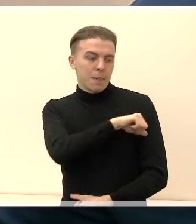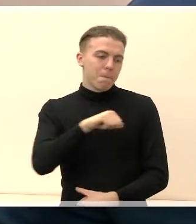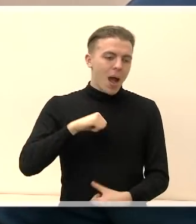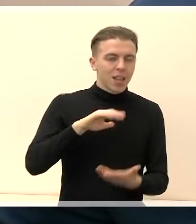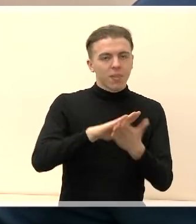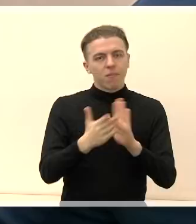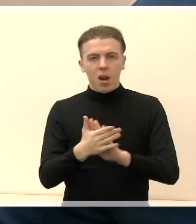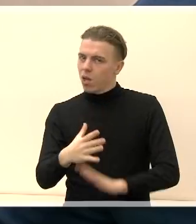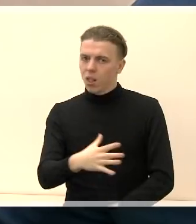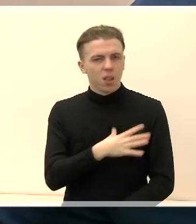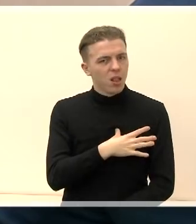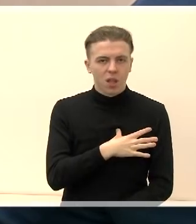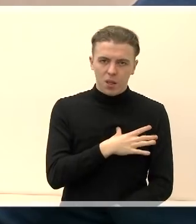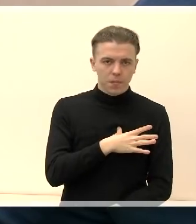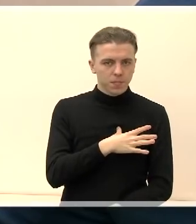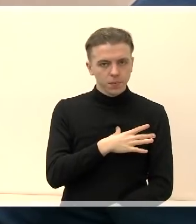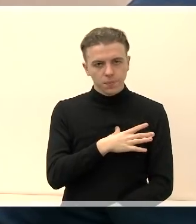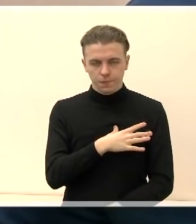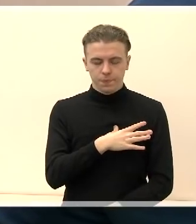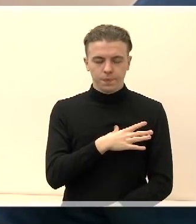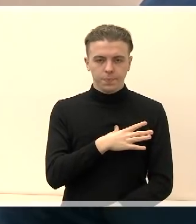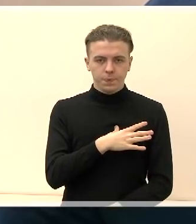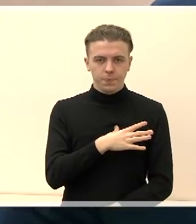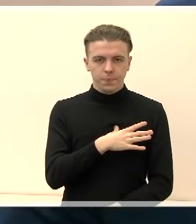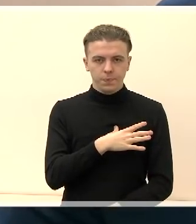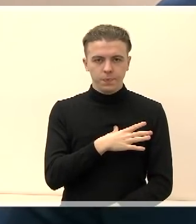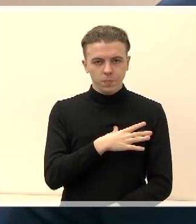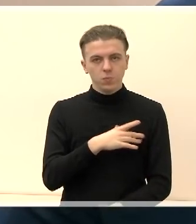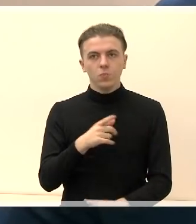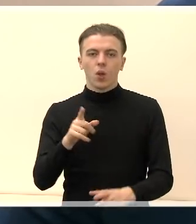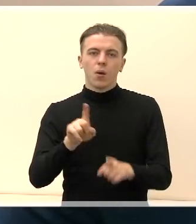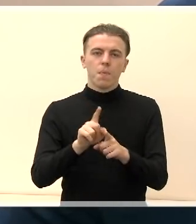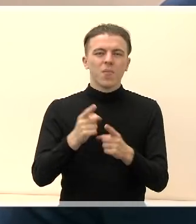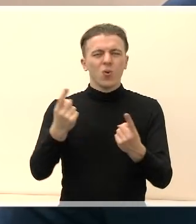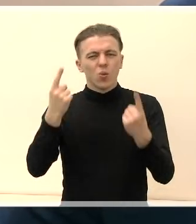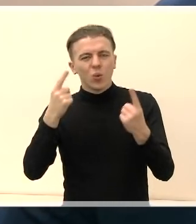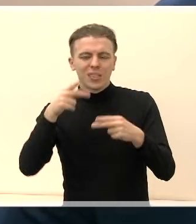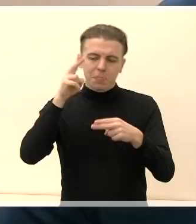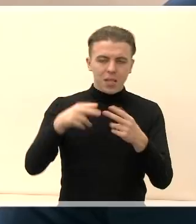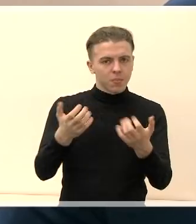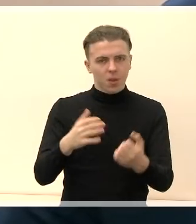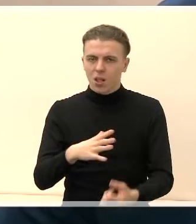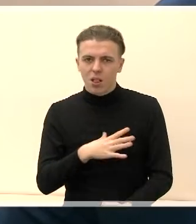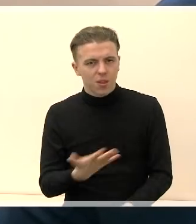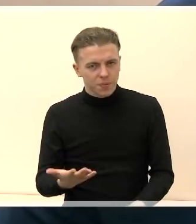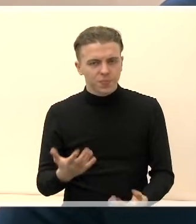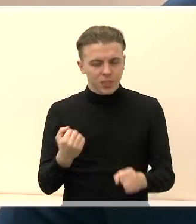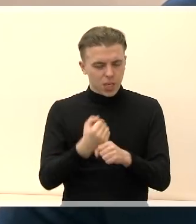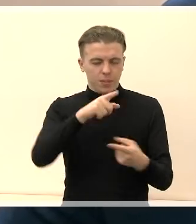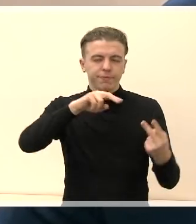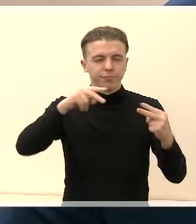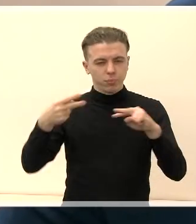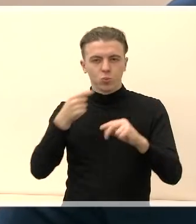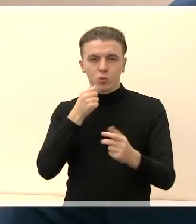tvarkyti, nei labai priimti dėlių sprendimų kartu su seninaičiu suigom. Ta reikėtų keisti tiesiog